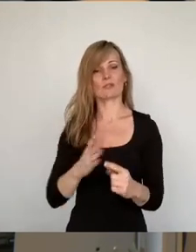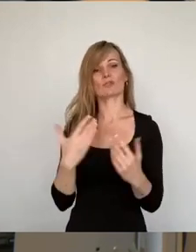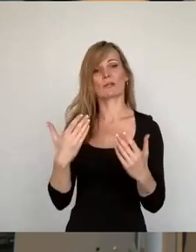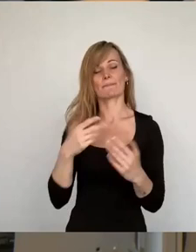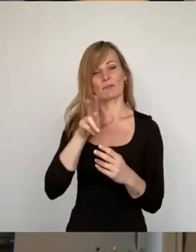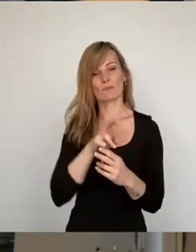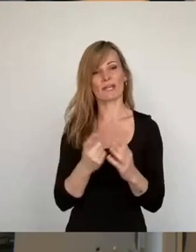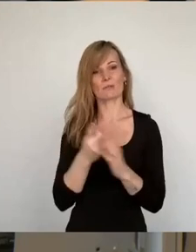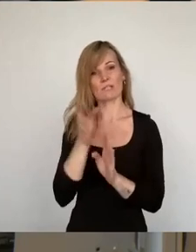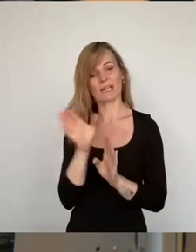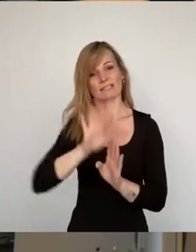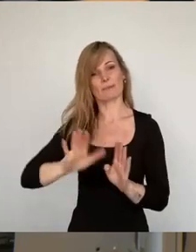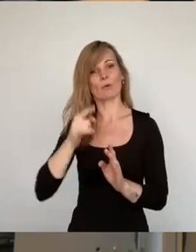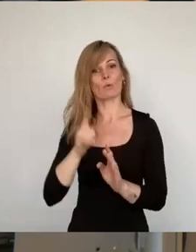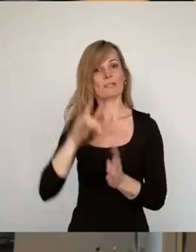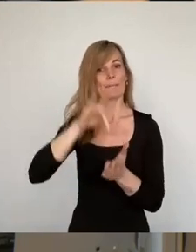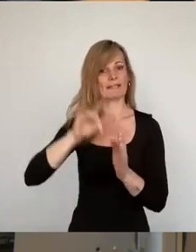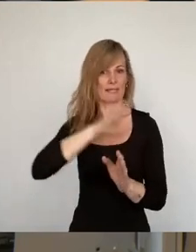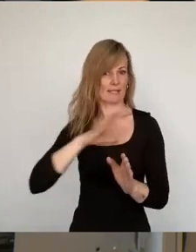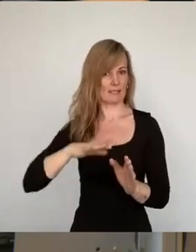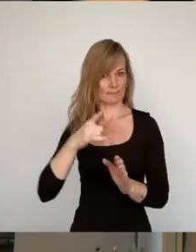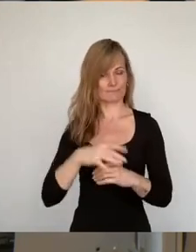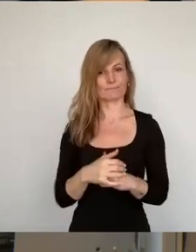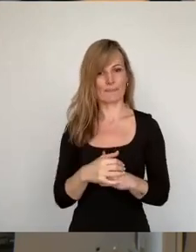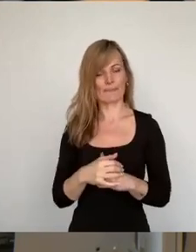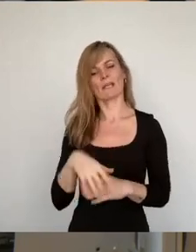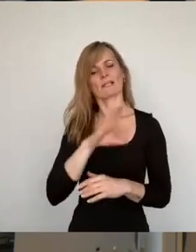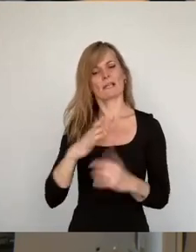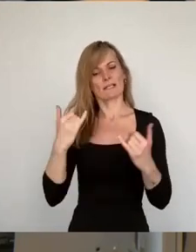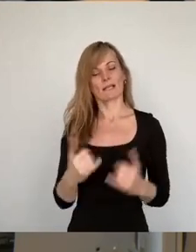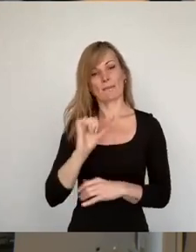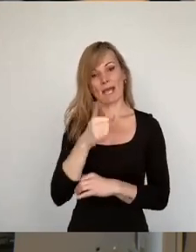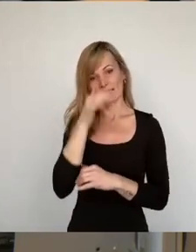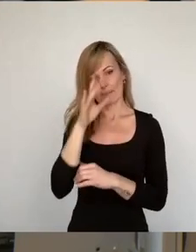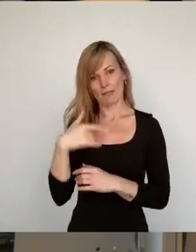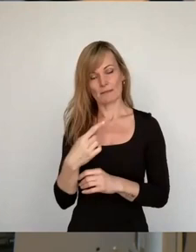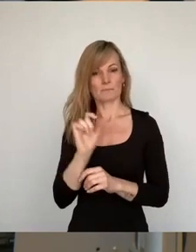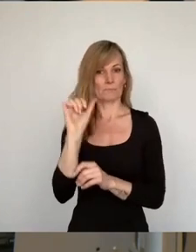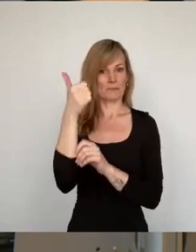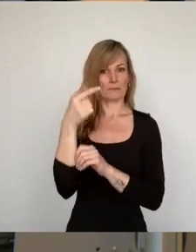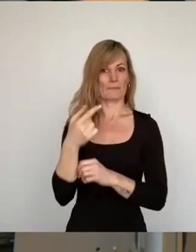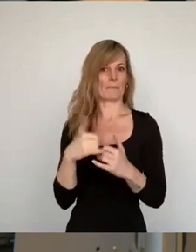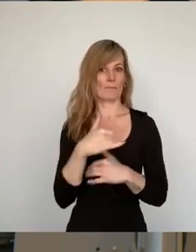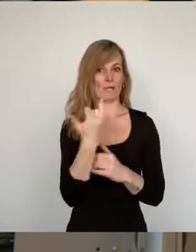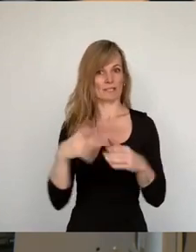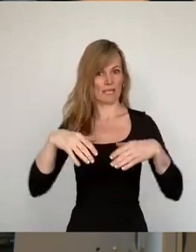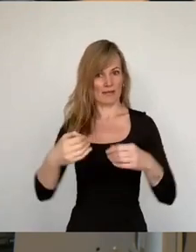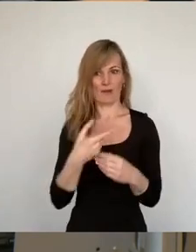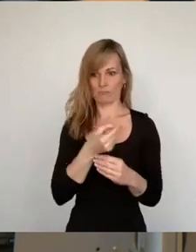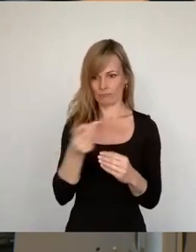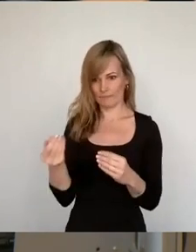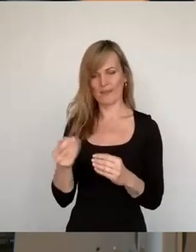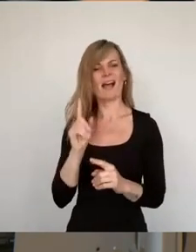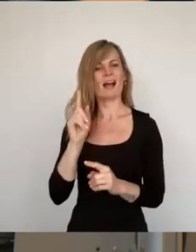Mittelsachsen. Sachsen startet sogar am 1. April jetzt ein Pilotprojekt. Allerdings sieht man am Beispiel Hannover,